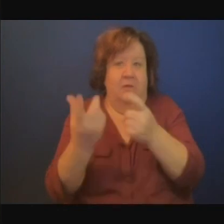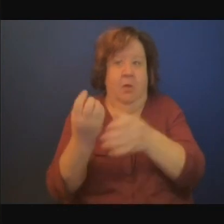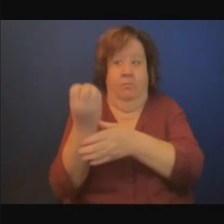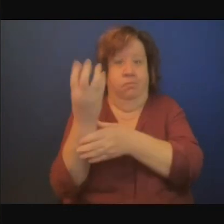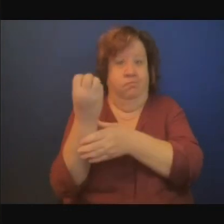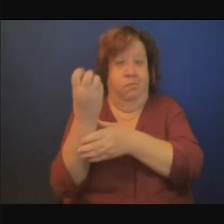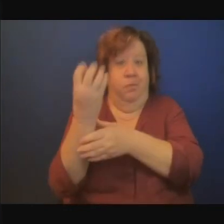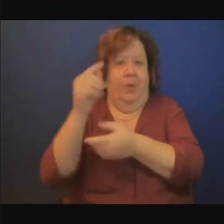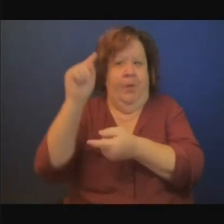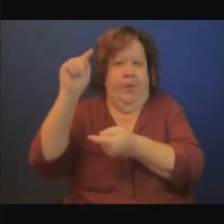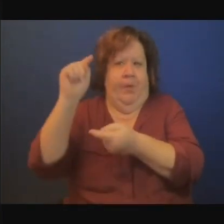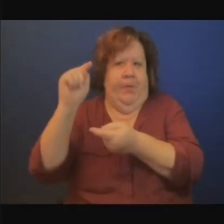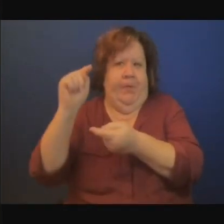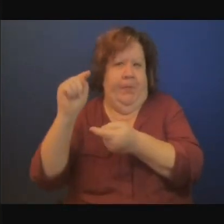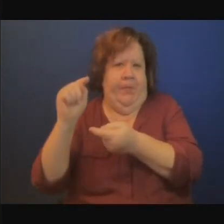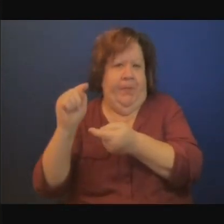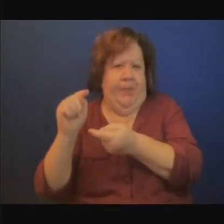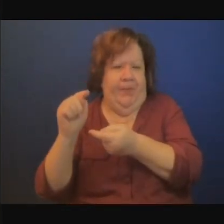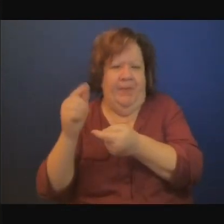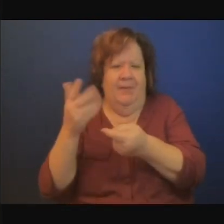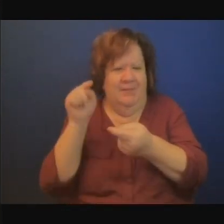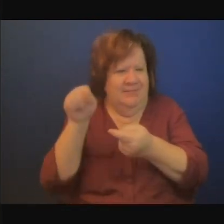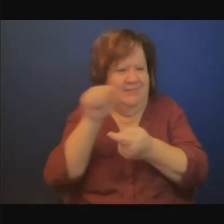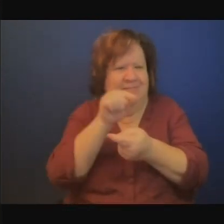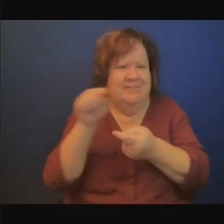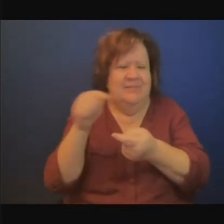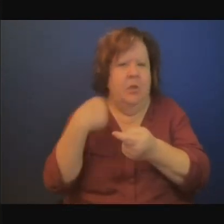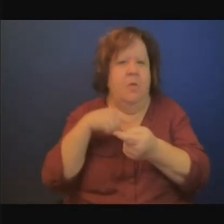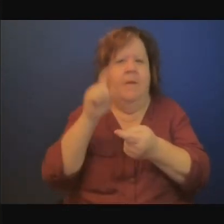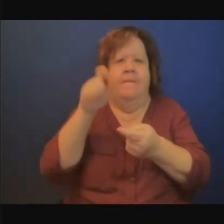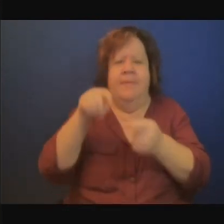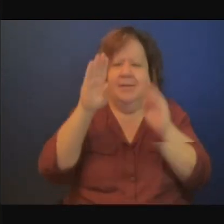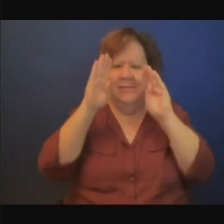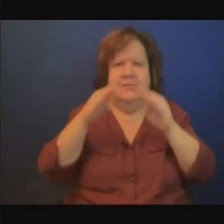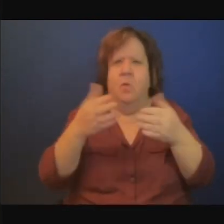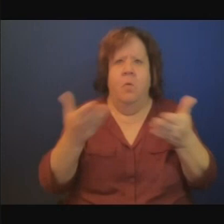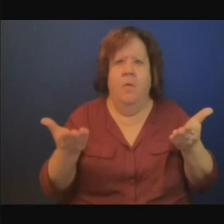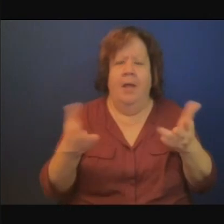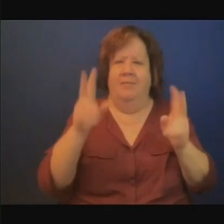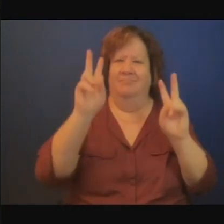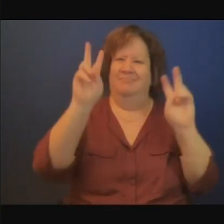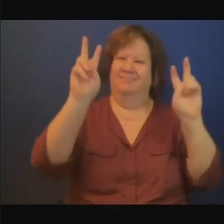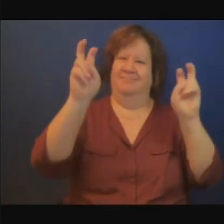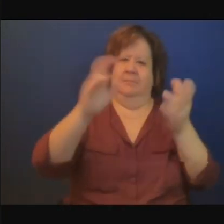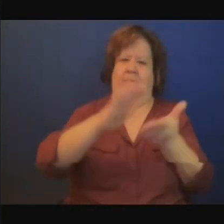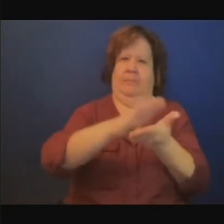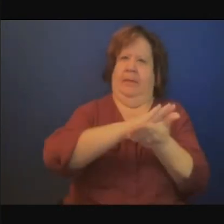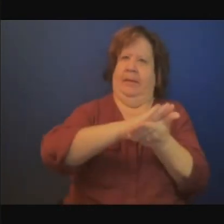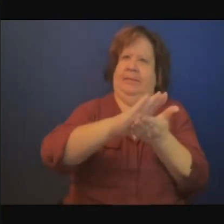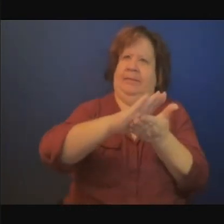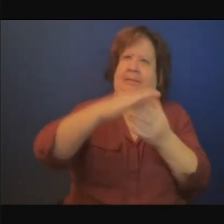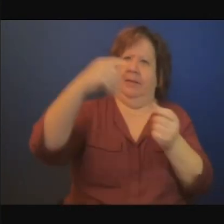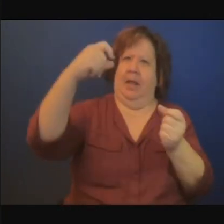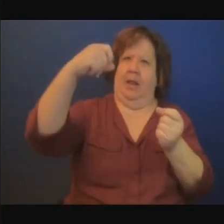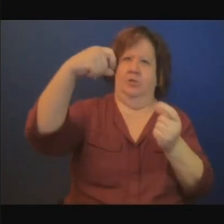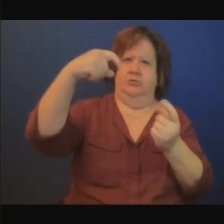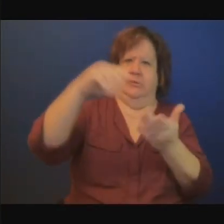'échelle l'énergie propre, les énergies renouvelables sous différentes formes.